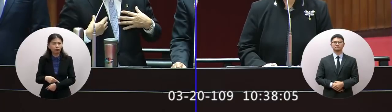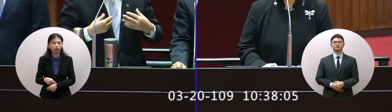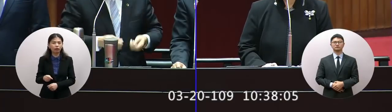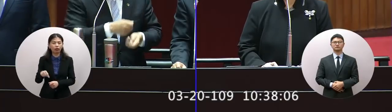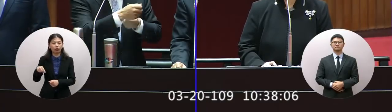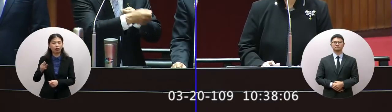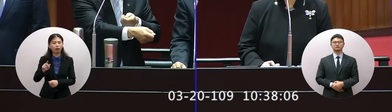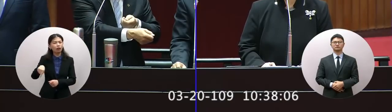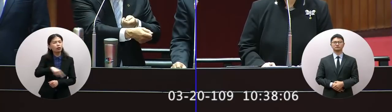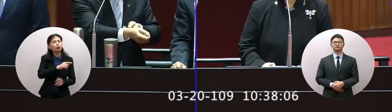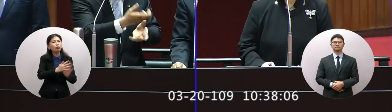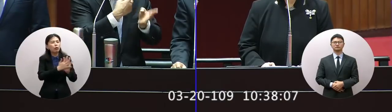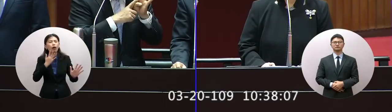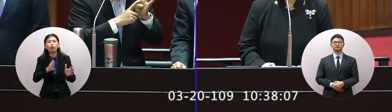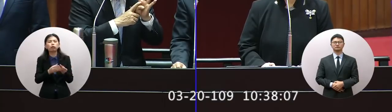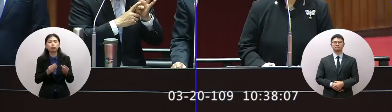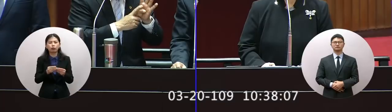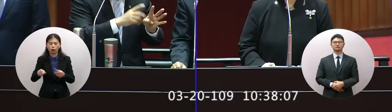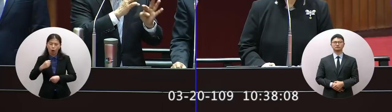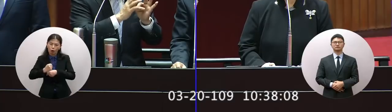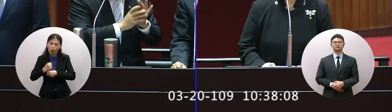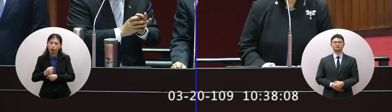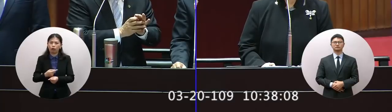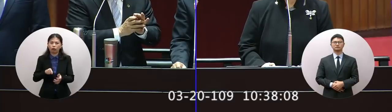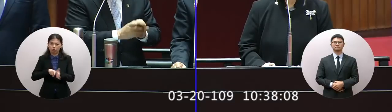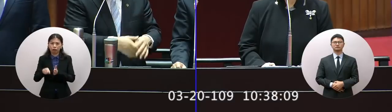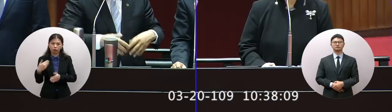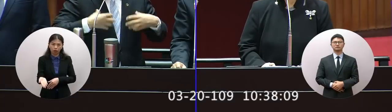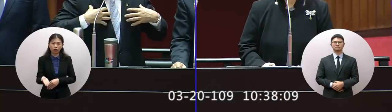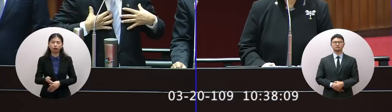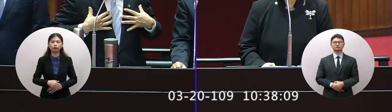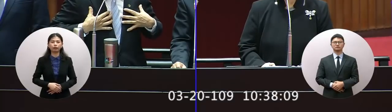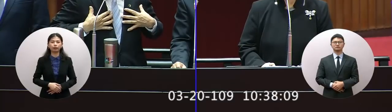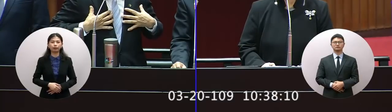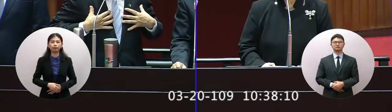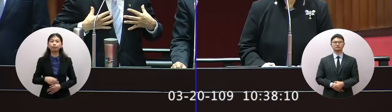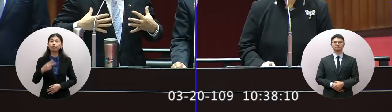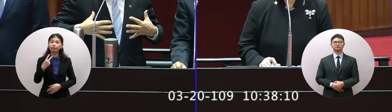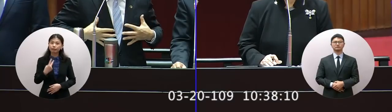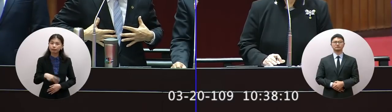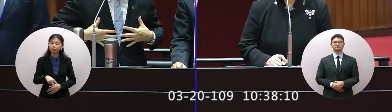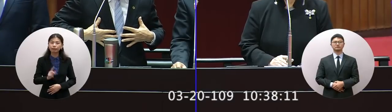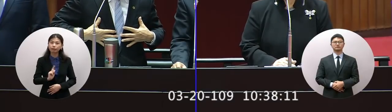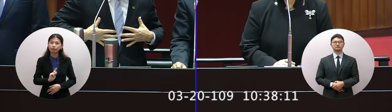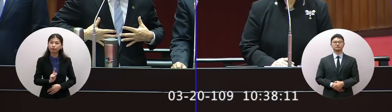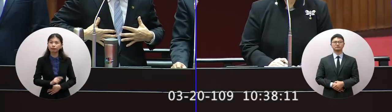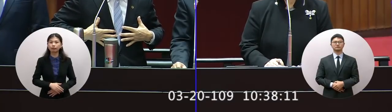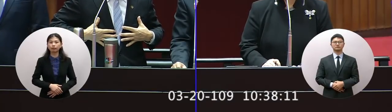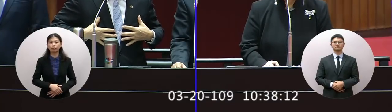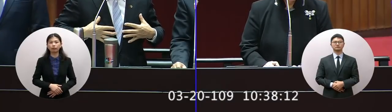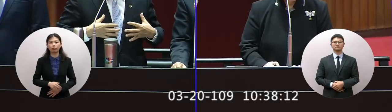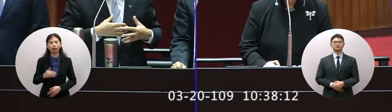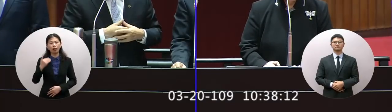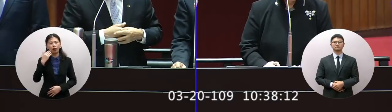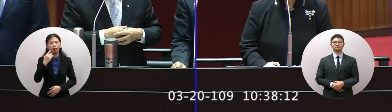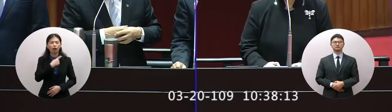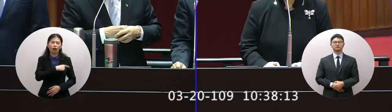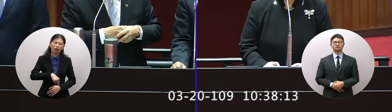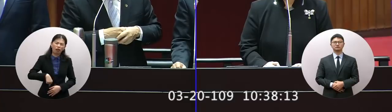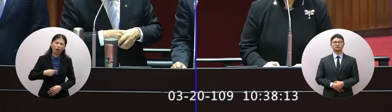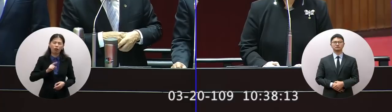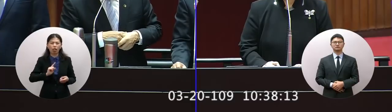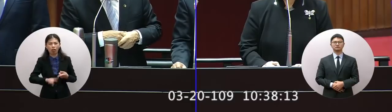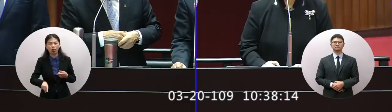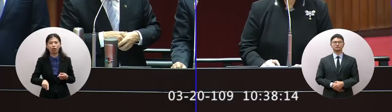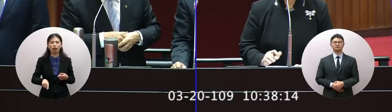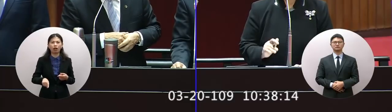排隊而已直接工作上都領得對另外一種是你有身後白痴比較需要